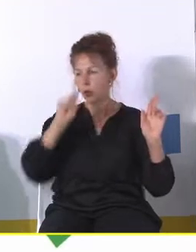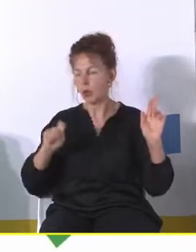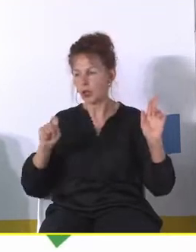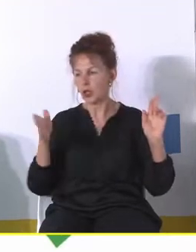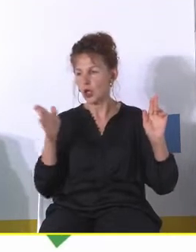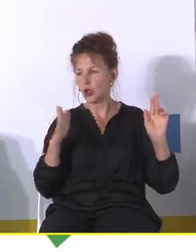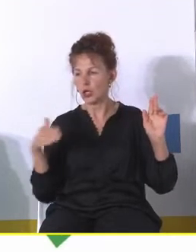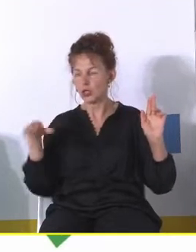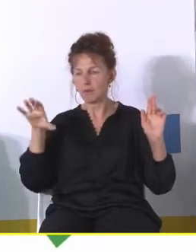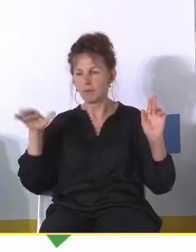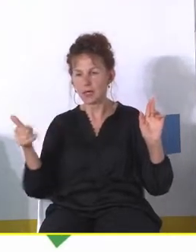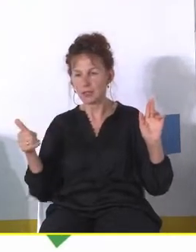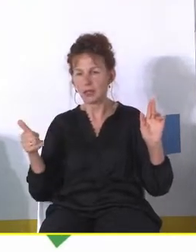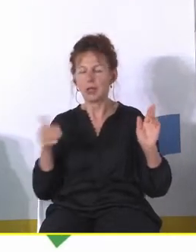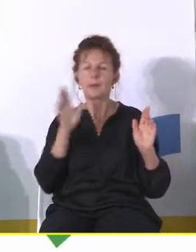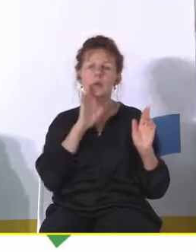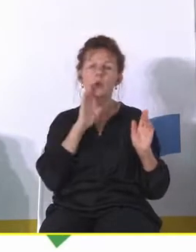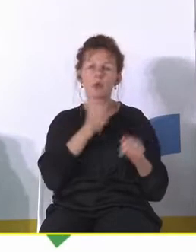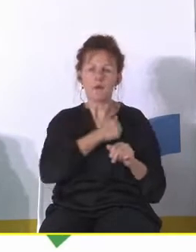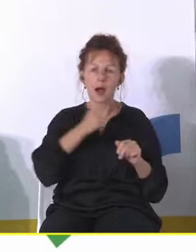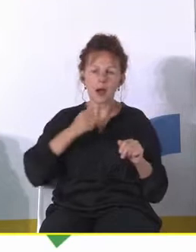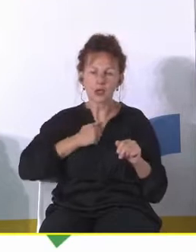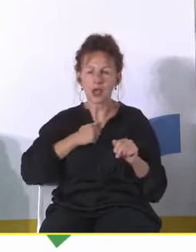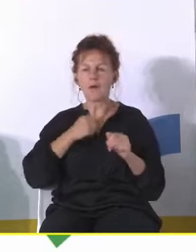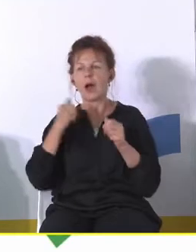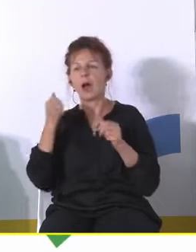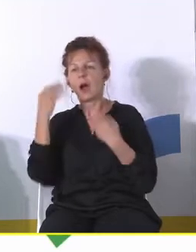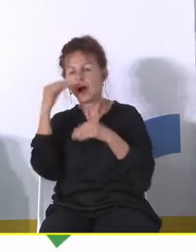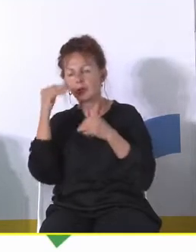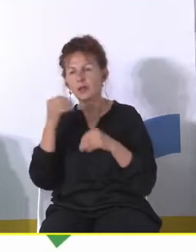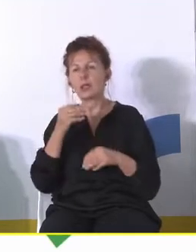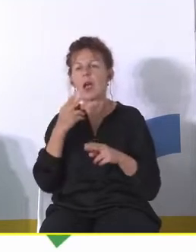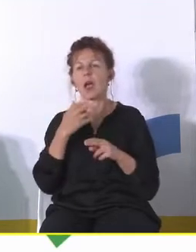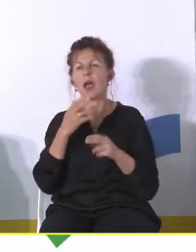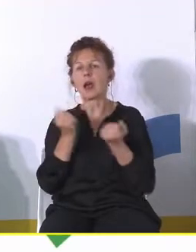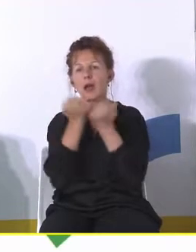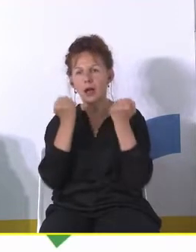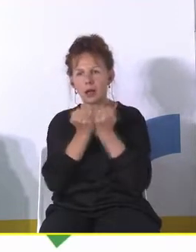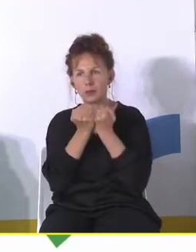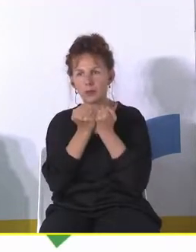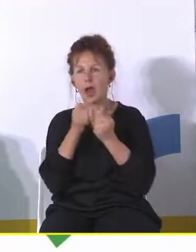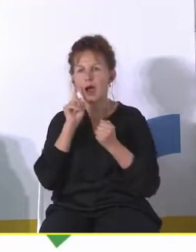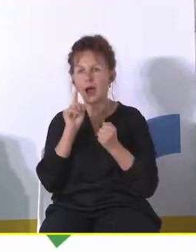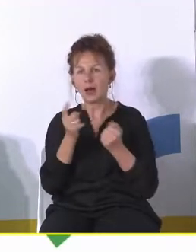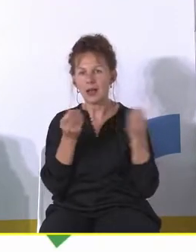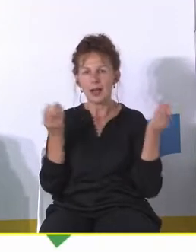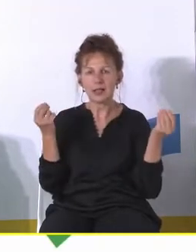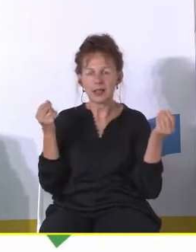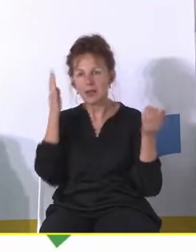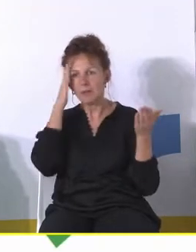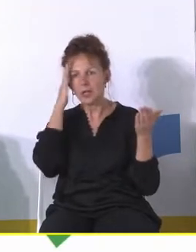miastach typu Warszawa, Katowice, Kraków, ale ceny lokali